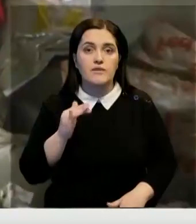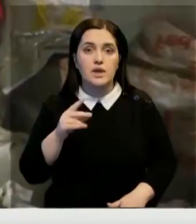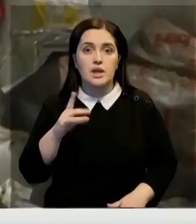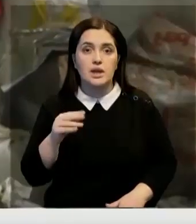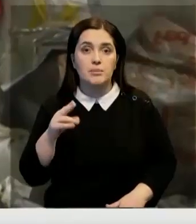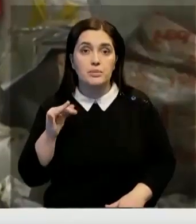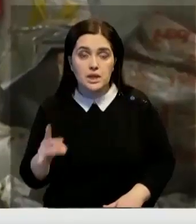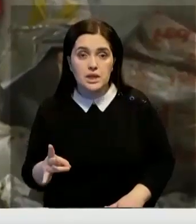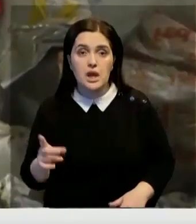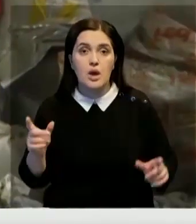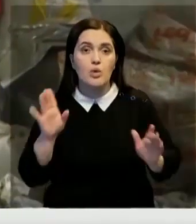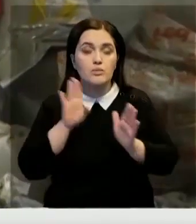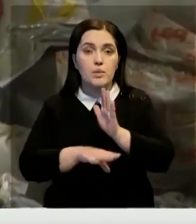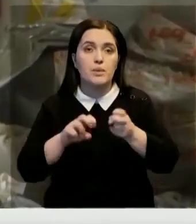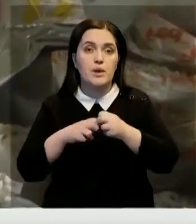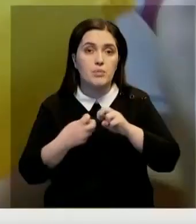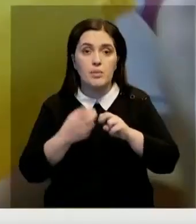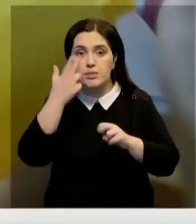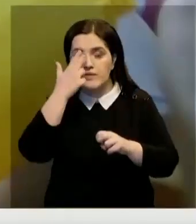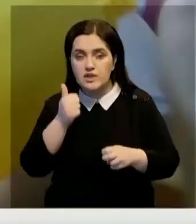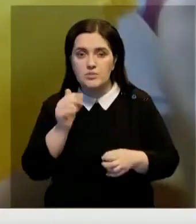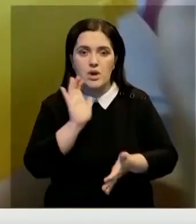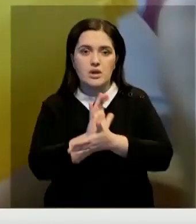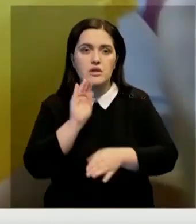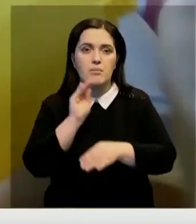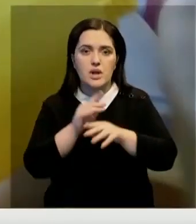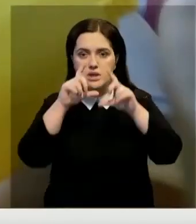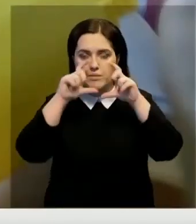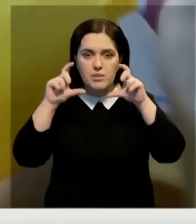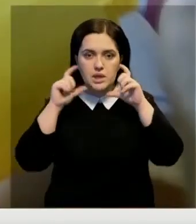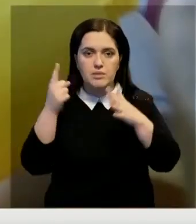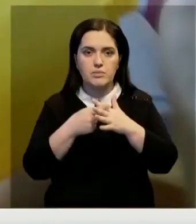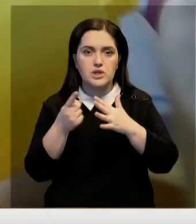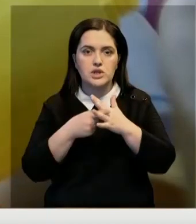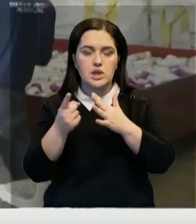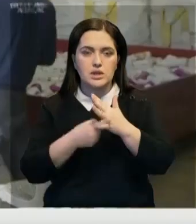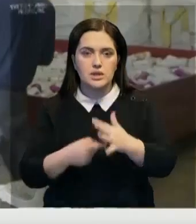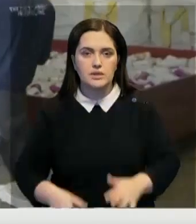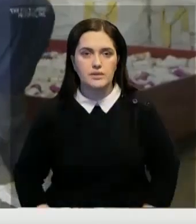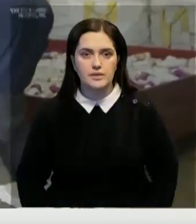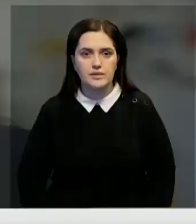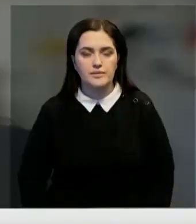долю Филиппин. Пандемия лишь усугубила проблему. К привычным отходам добавились маски и перчатки.